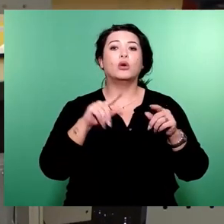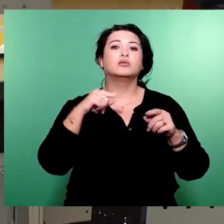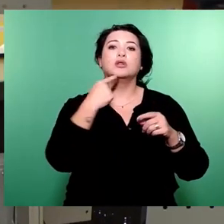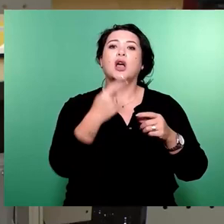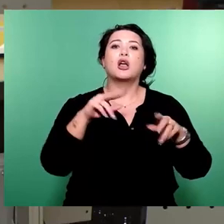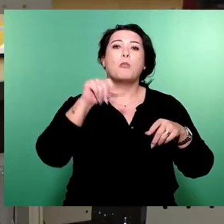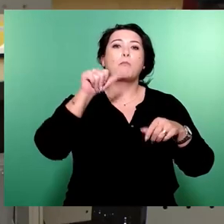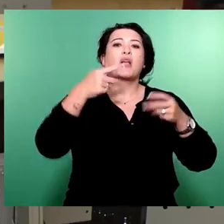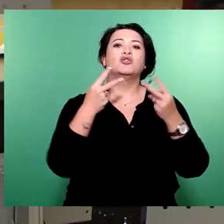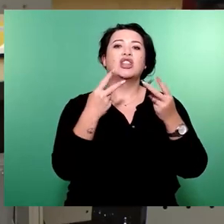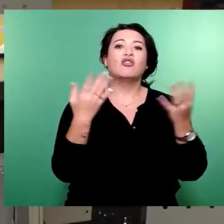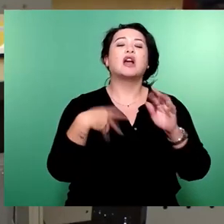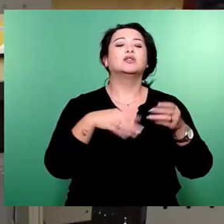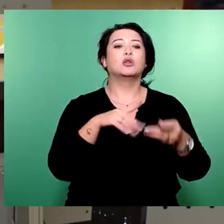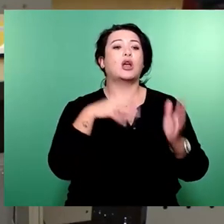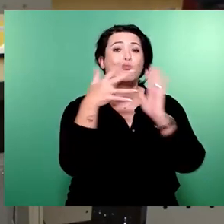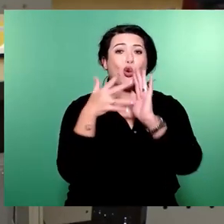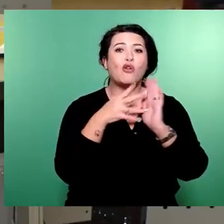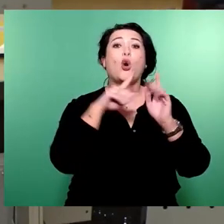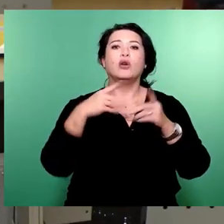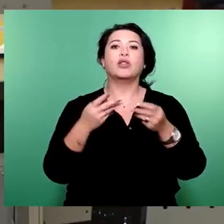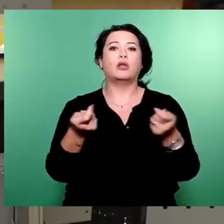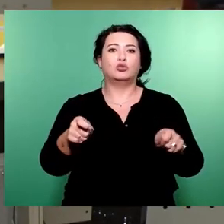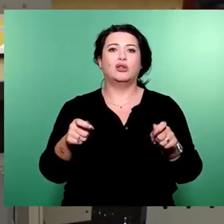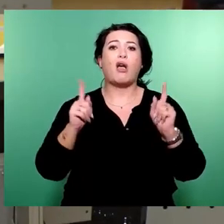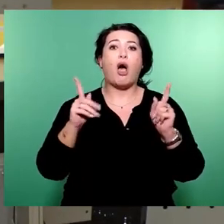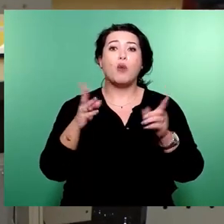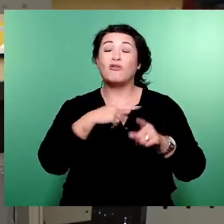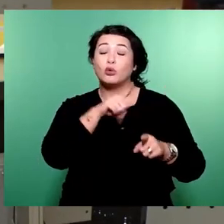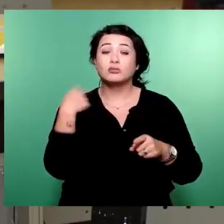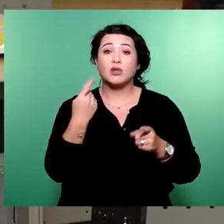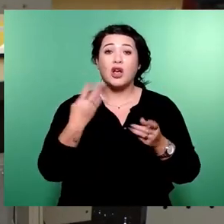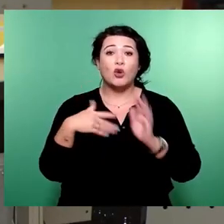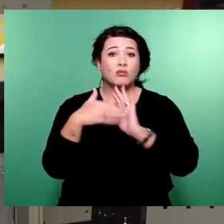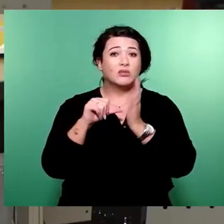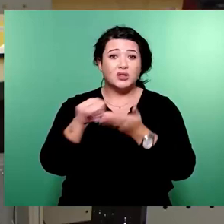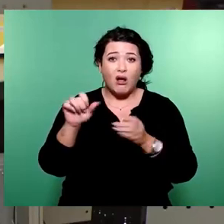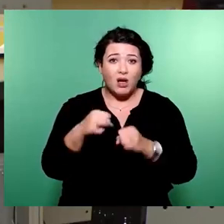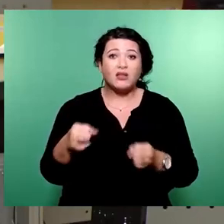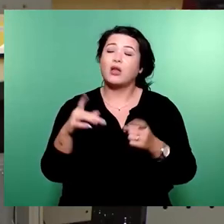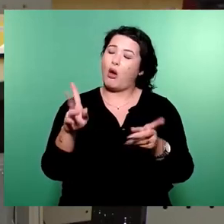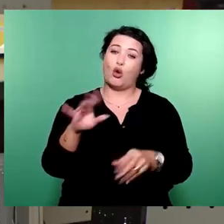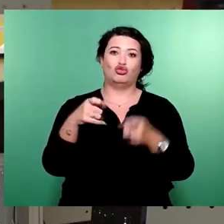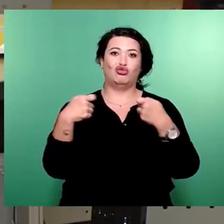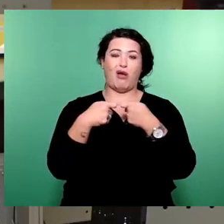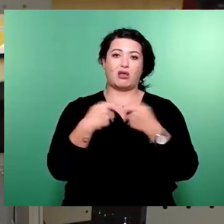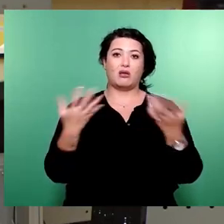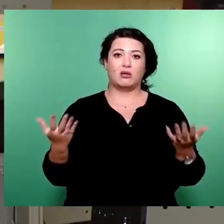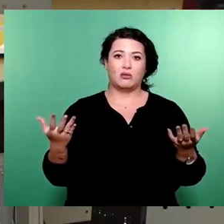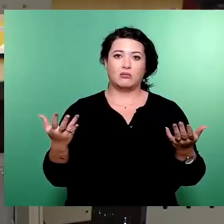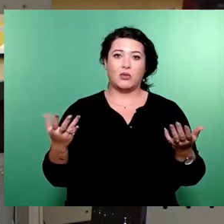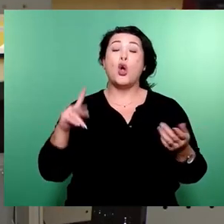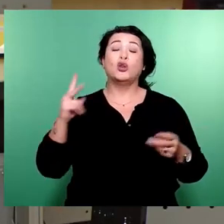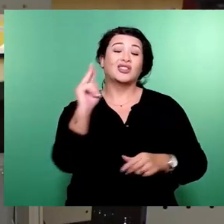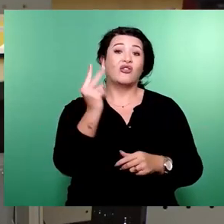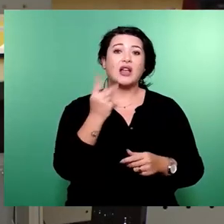anders setzen. Aber was wir uns alles nicht leisten können, das ist eine ganz spannende Frage. Gucken Sie sich das an. Und zweitens, nehmen Sie doch